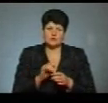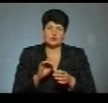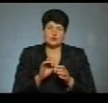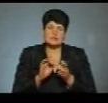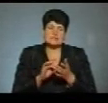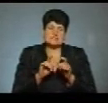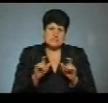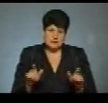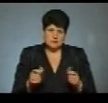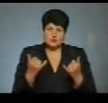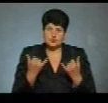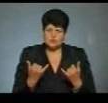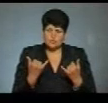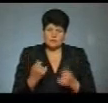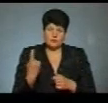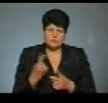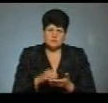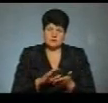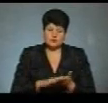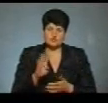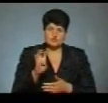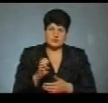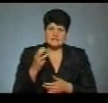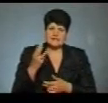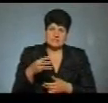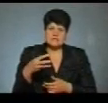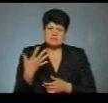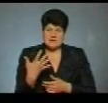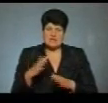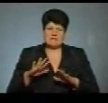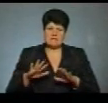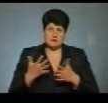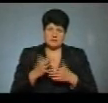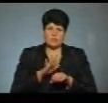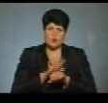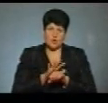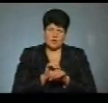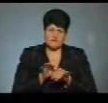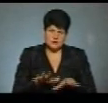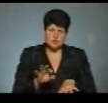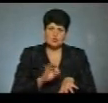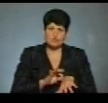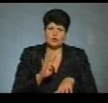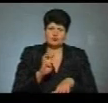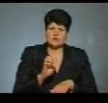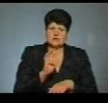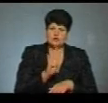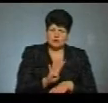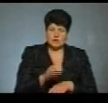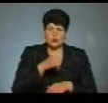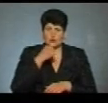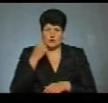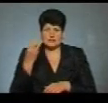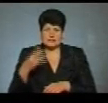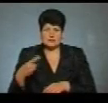За його словами, на сьогодні в області зафіксовано 435 випадків COVID-19. Із хворих 404 дорослі –